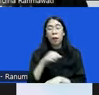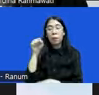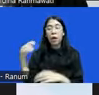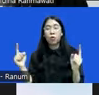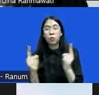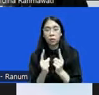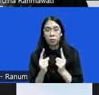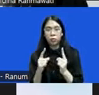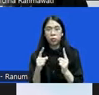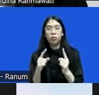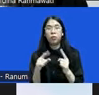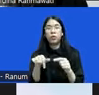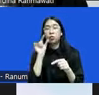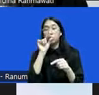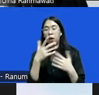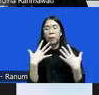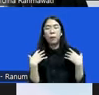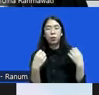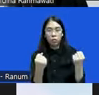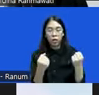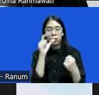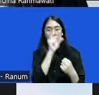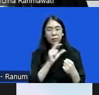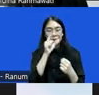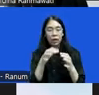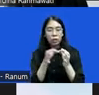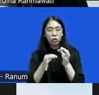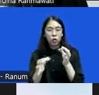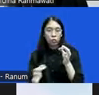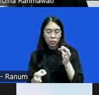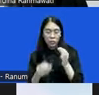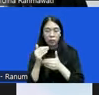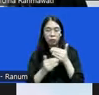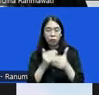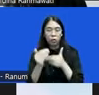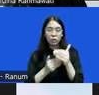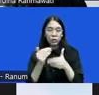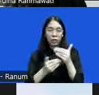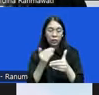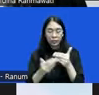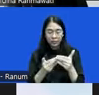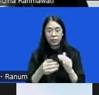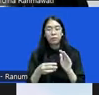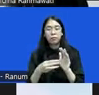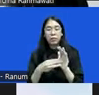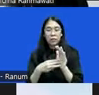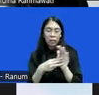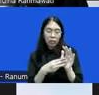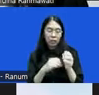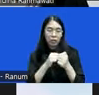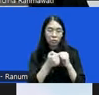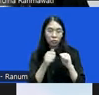berorientasi pada pemulihan untuk mencari solusi dalam proses penanganan perkara yang berorientasi pada